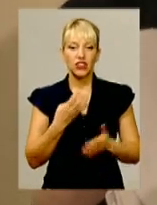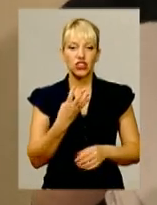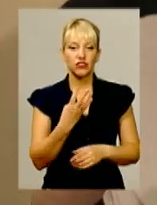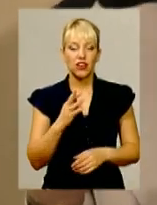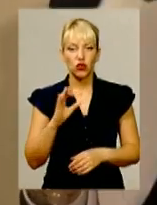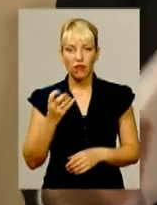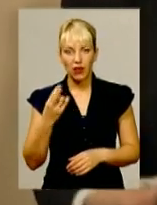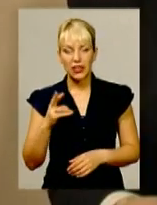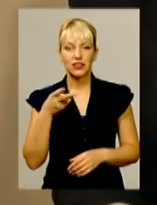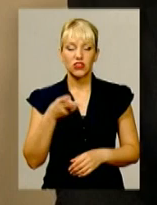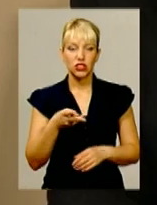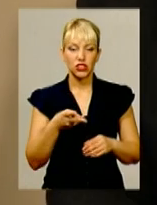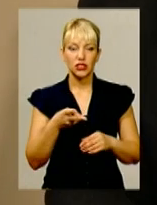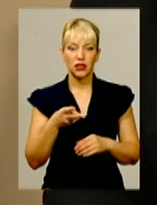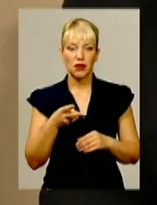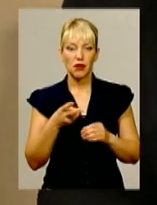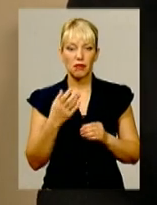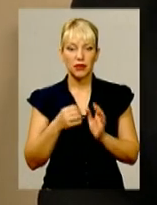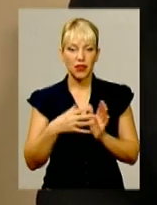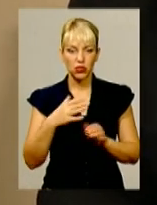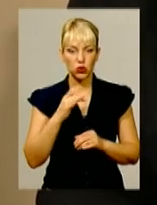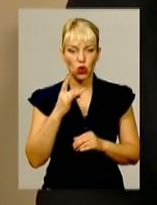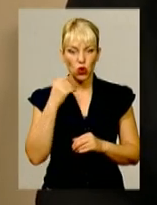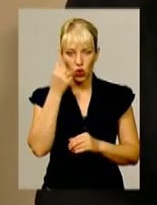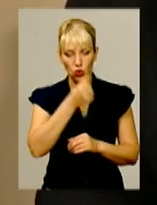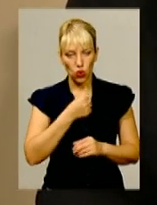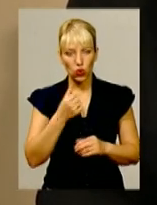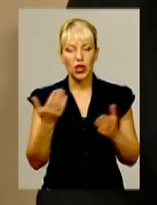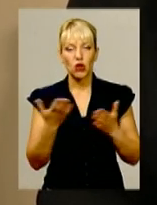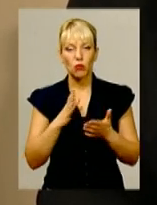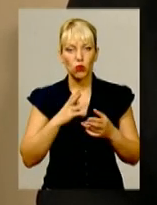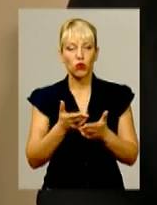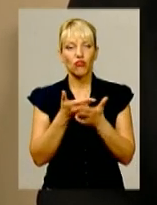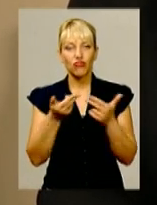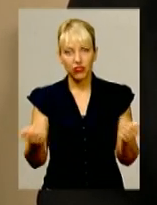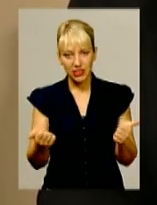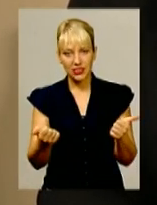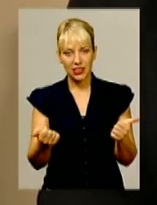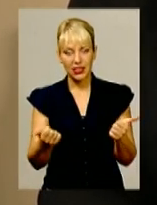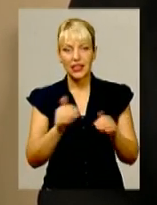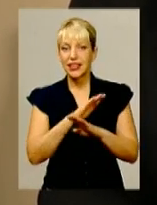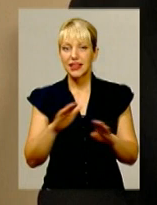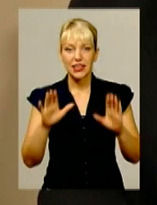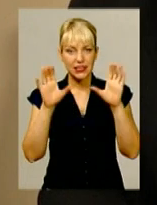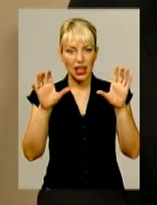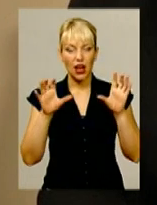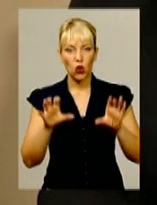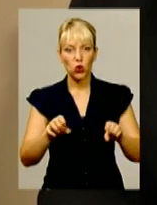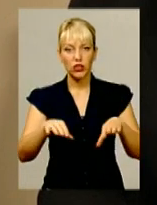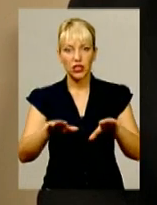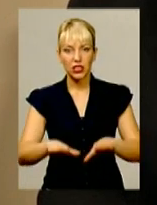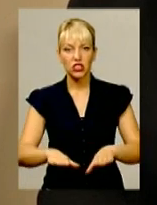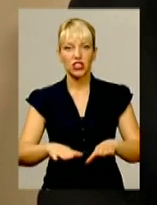року, відповідно якого було визнано незаконним рішення